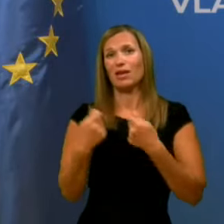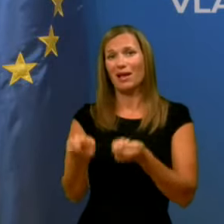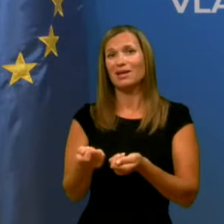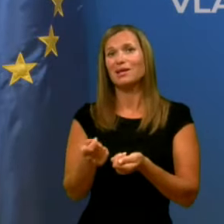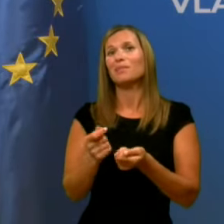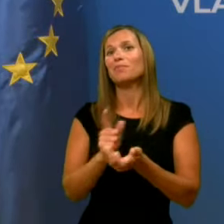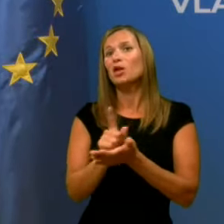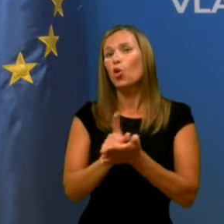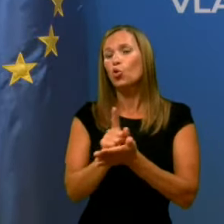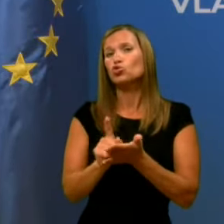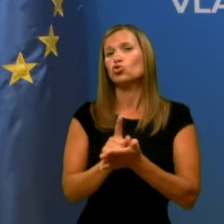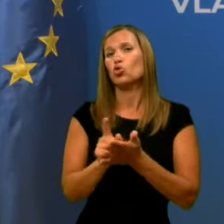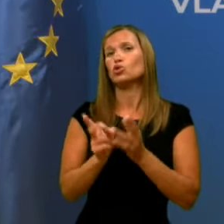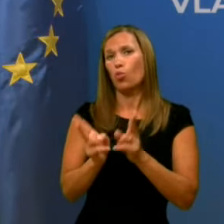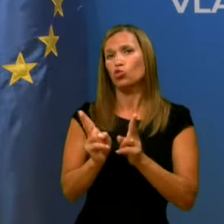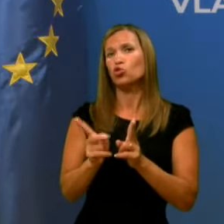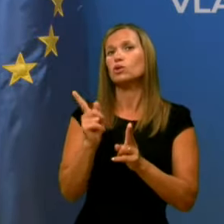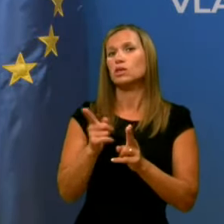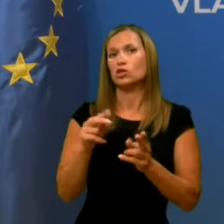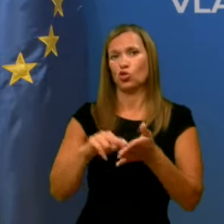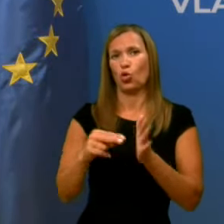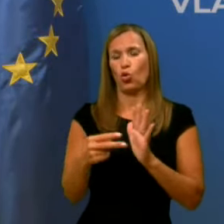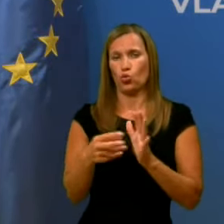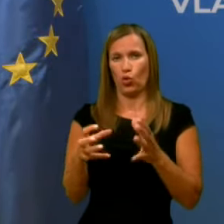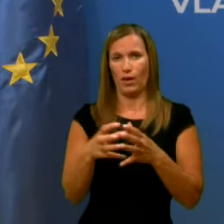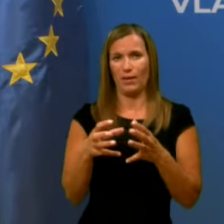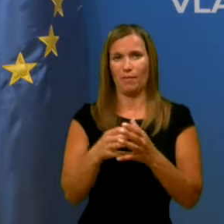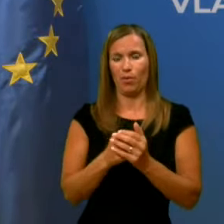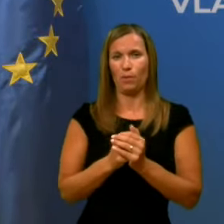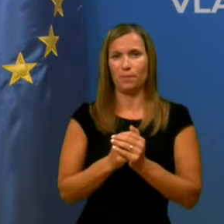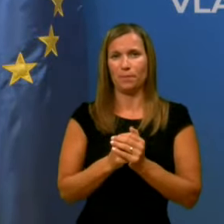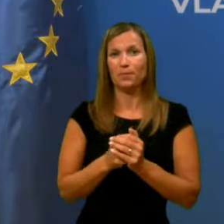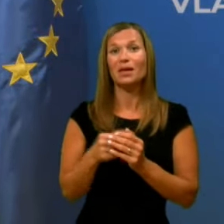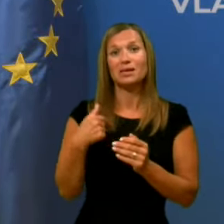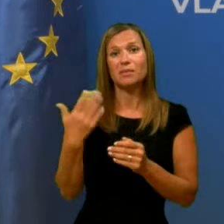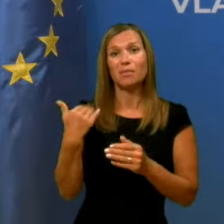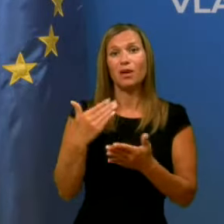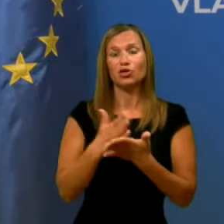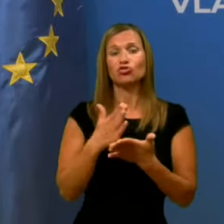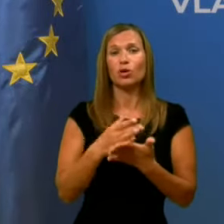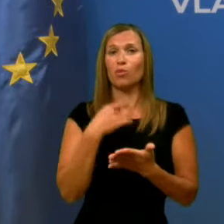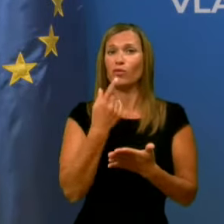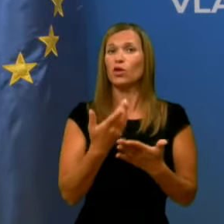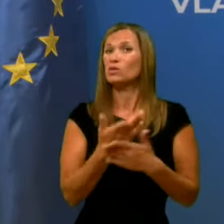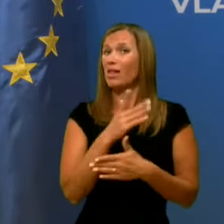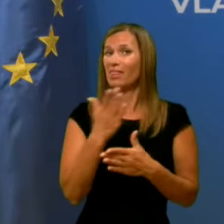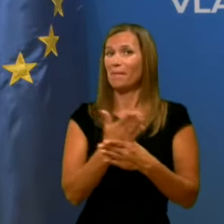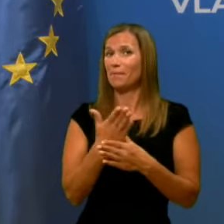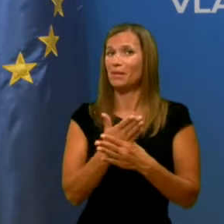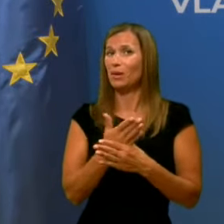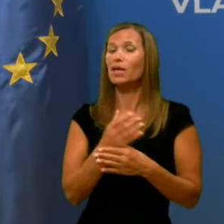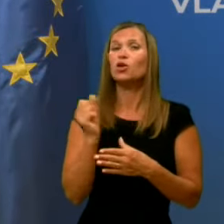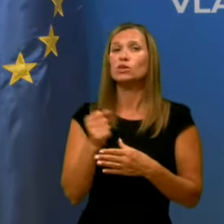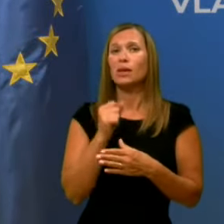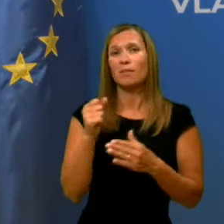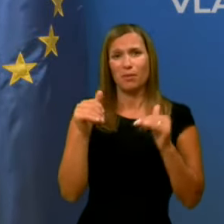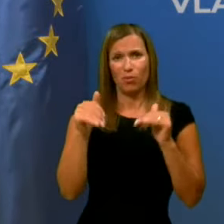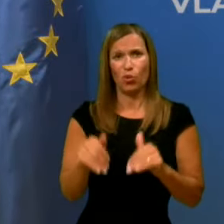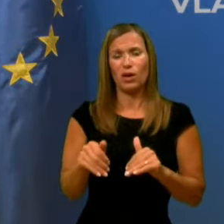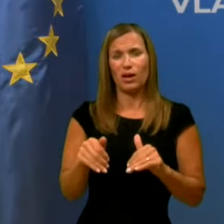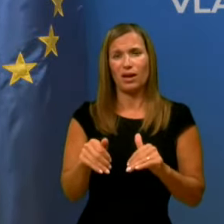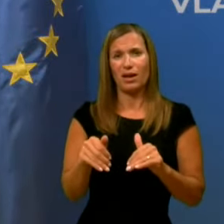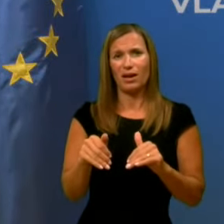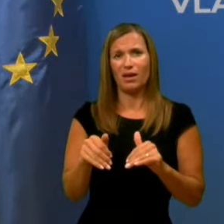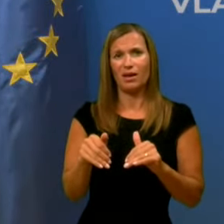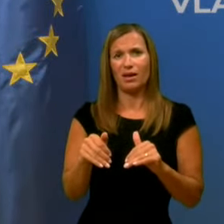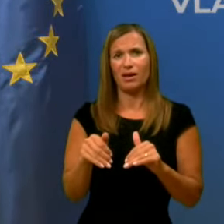možnost in strokovno ekipo. Omenu pa sem prej za neprimernost in da bi morale pa ne vlada,